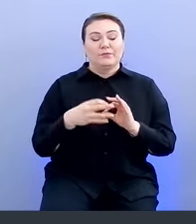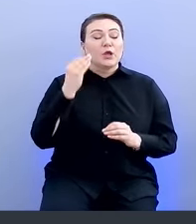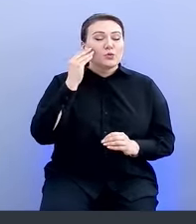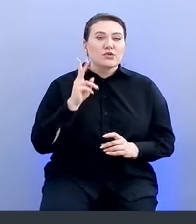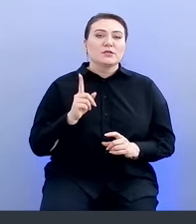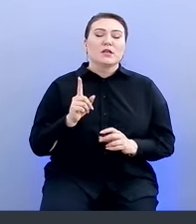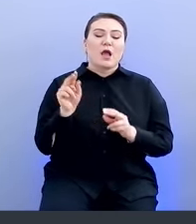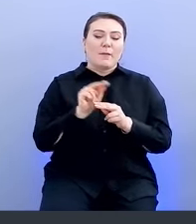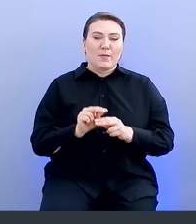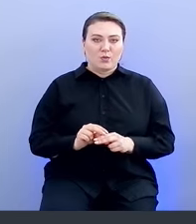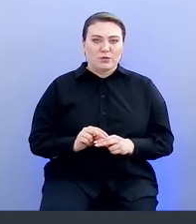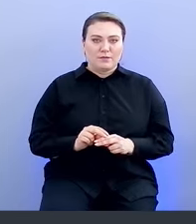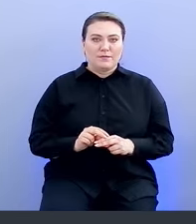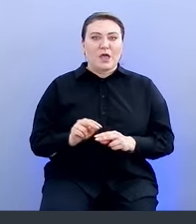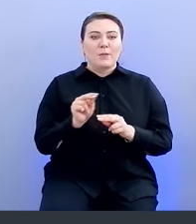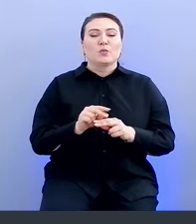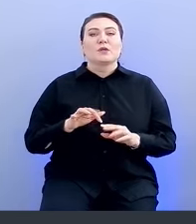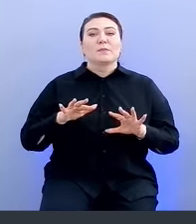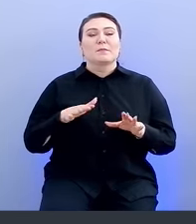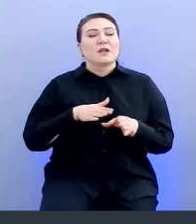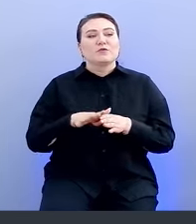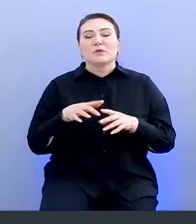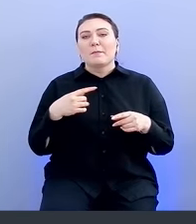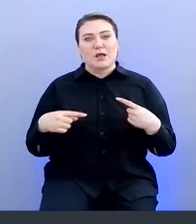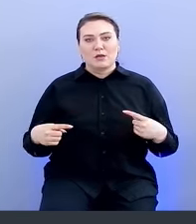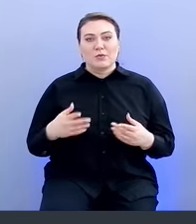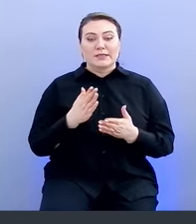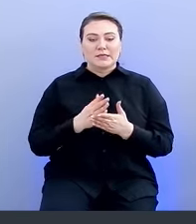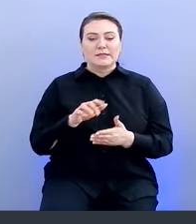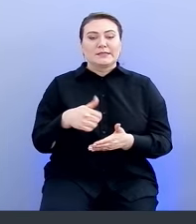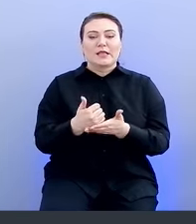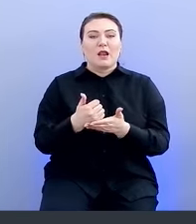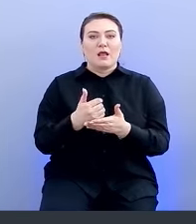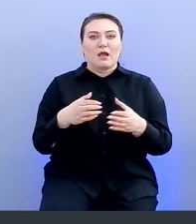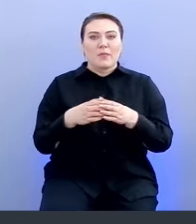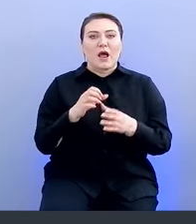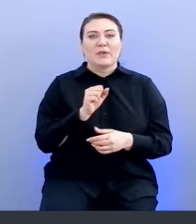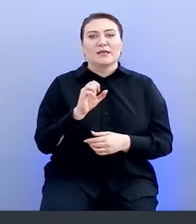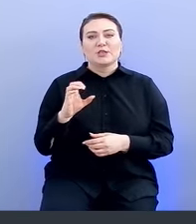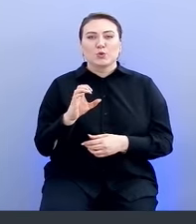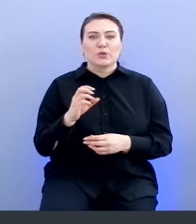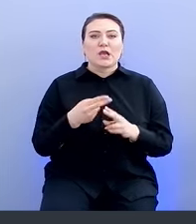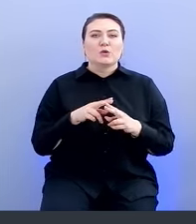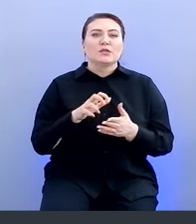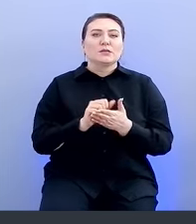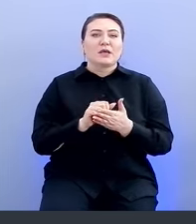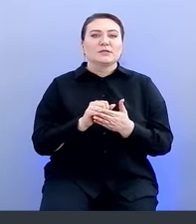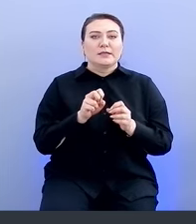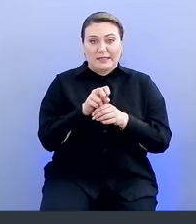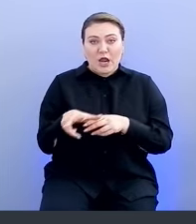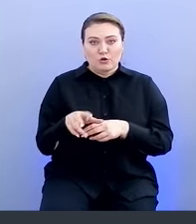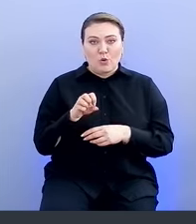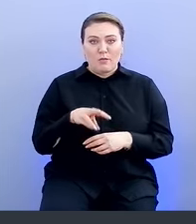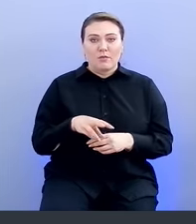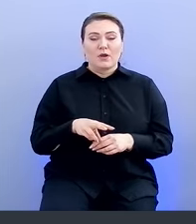Смотри, обработка у нас производится по-разному. То есть есть и центральная команда Application Security, которая занимается триажом. Триажом,